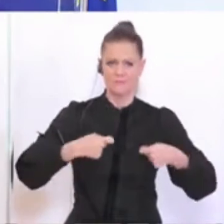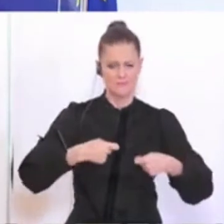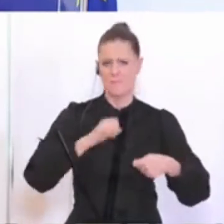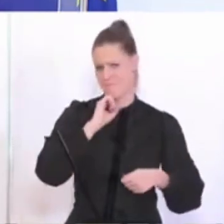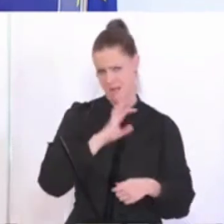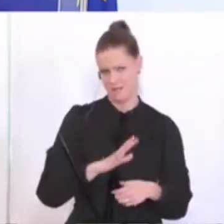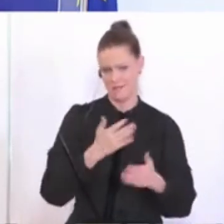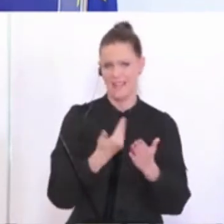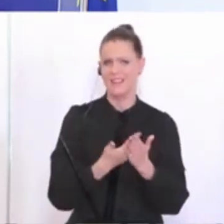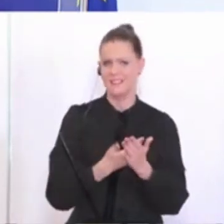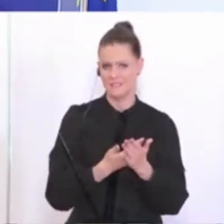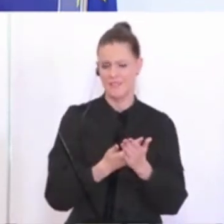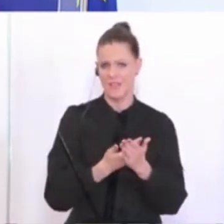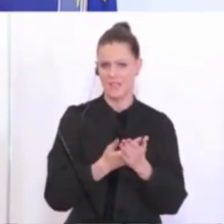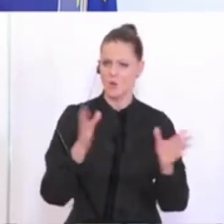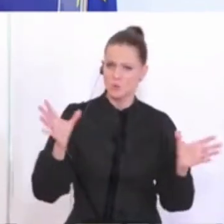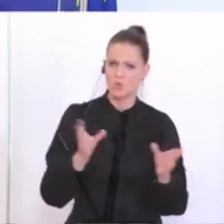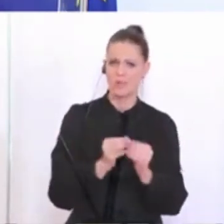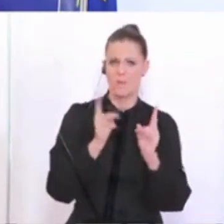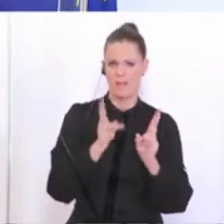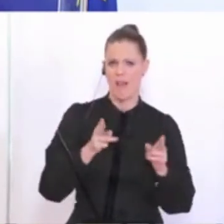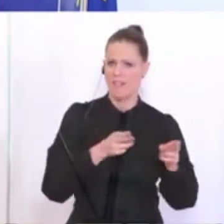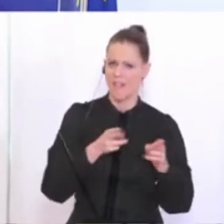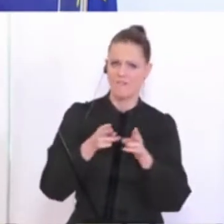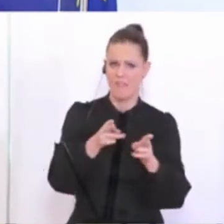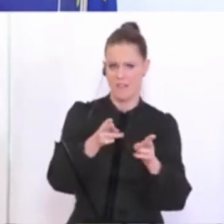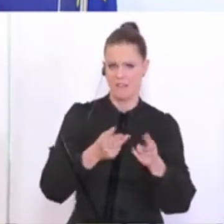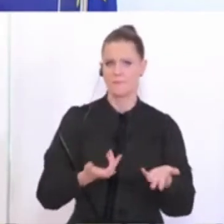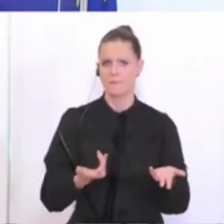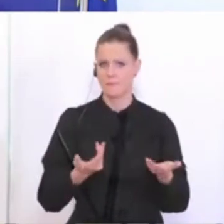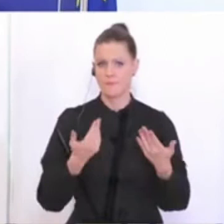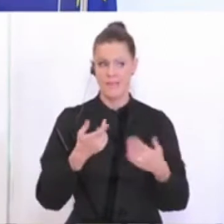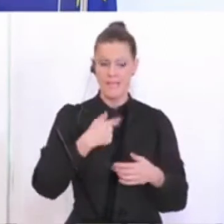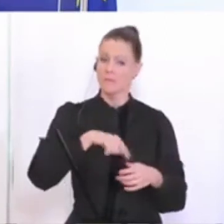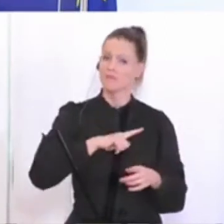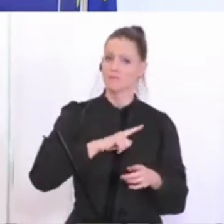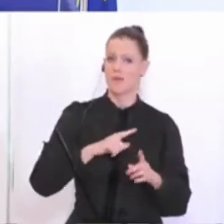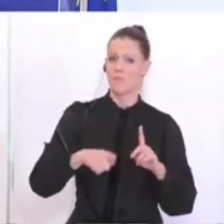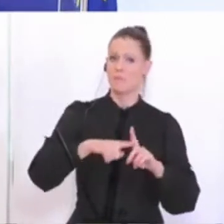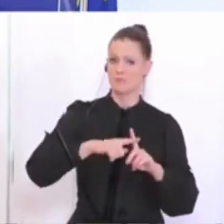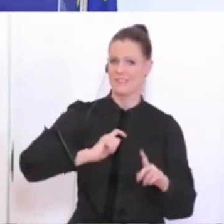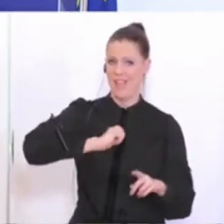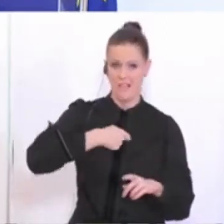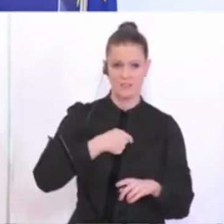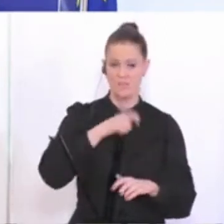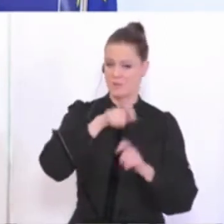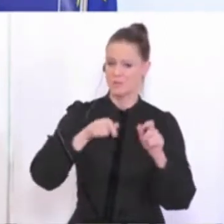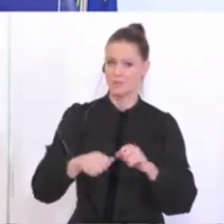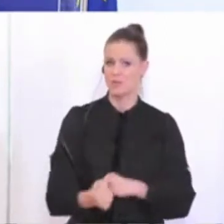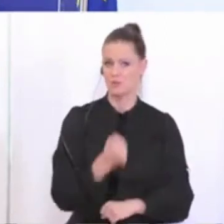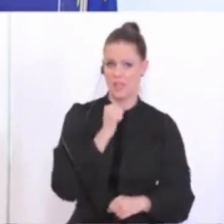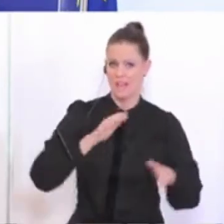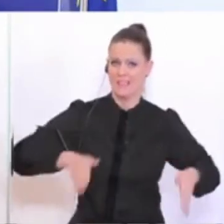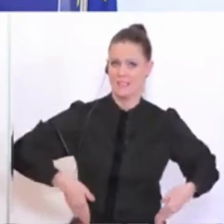zu müssen. Das heißt, gemeinsam, glaube ich, können wir diesen Weg gehen. Ich bin sehr zuversichtlich, dass es uns gelingt. Die Menschen sind wirklich diszipliniert.